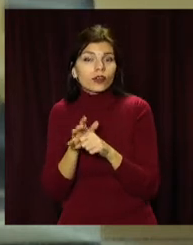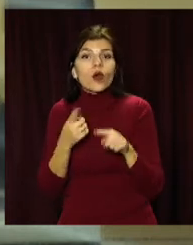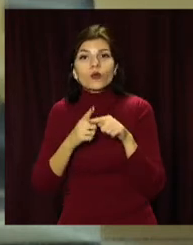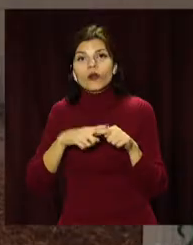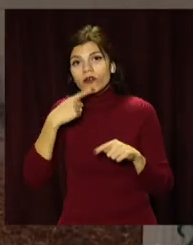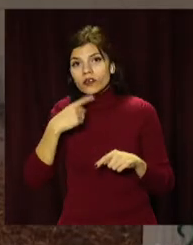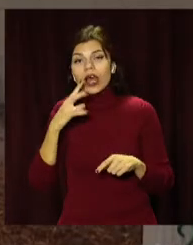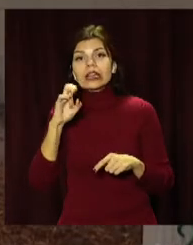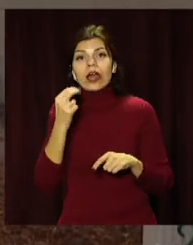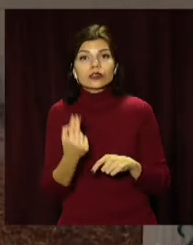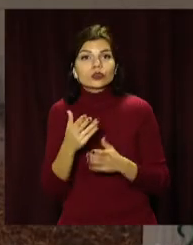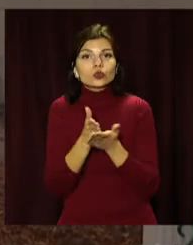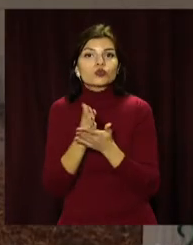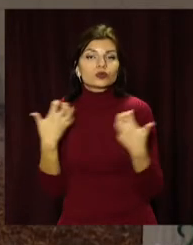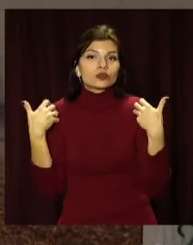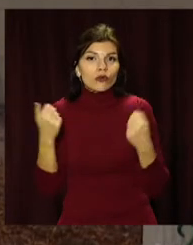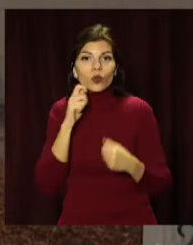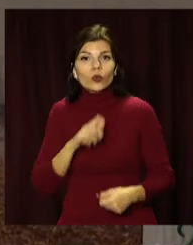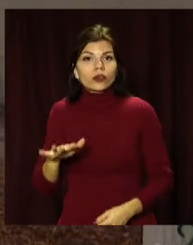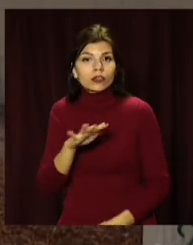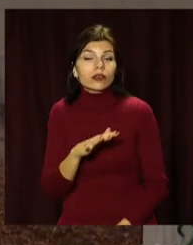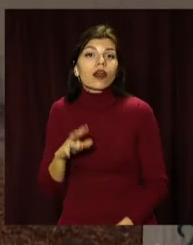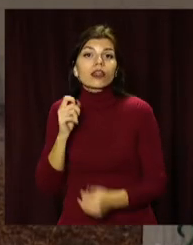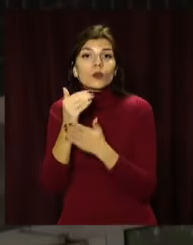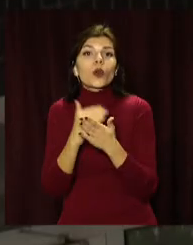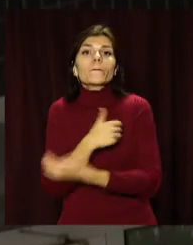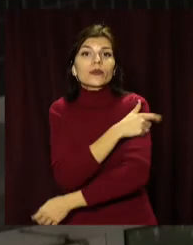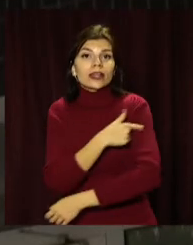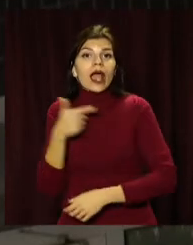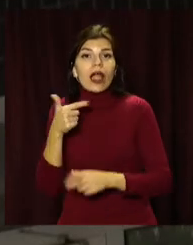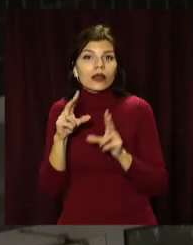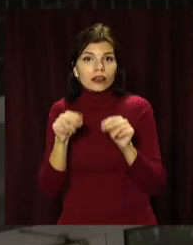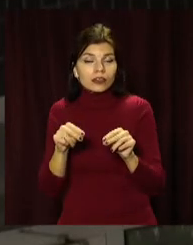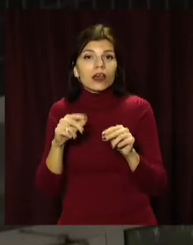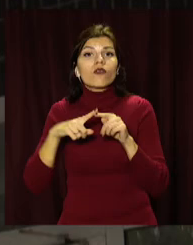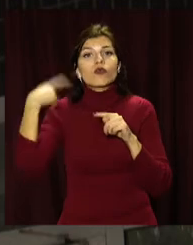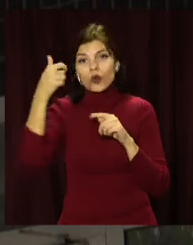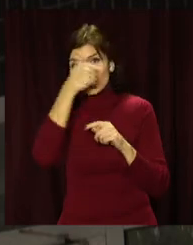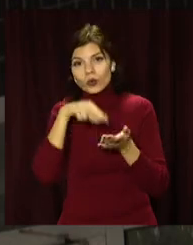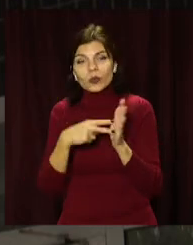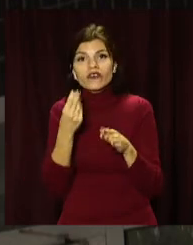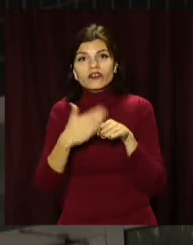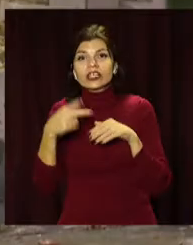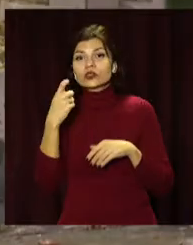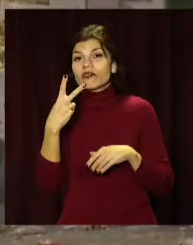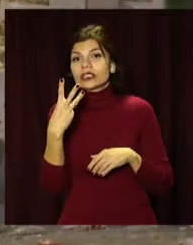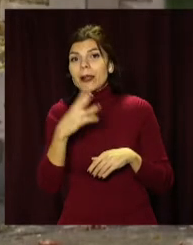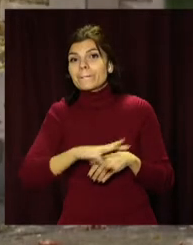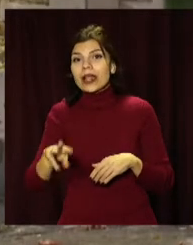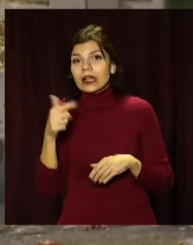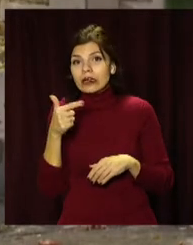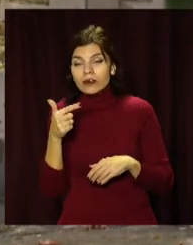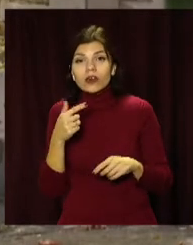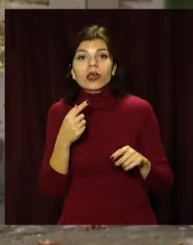Про це говорять у Національній службі здоров'я України. На програму медичних гарантій наступного року планують виділити 123 мільярди